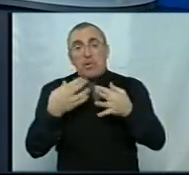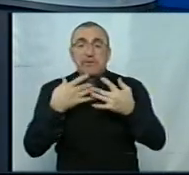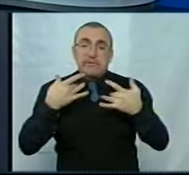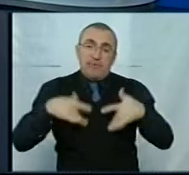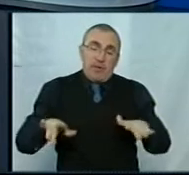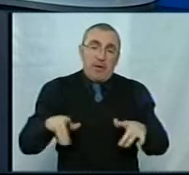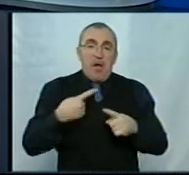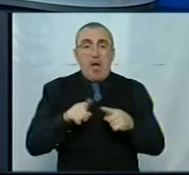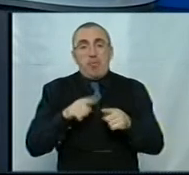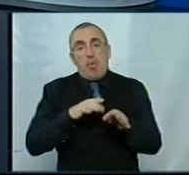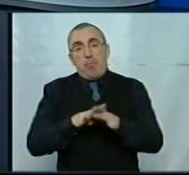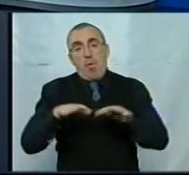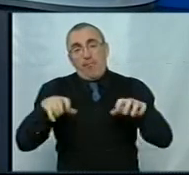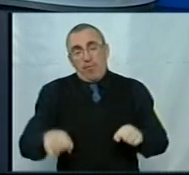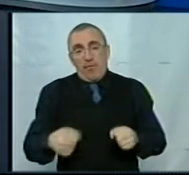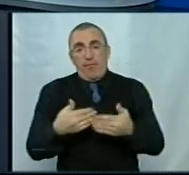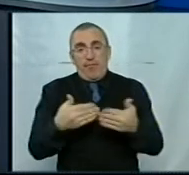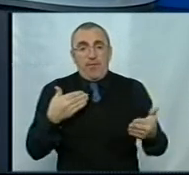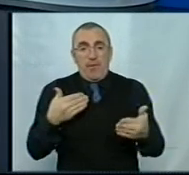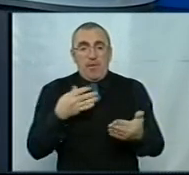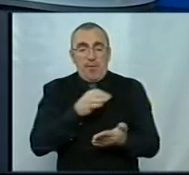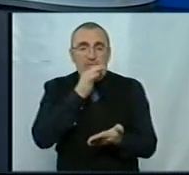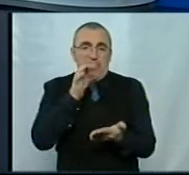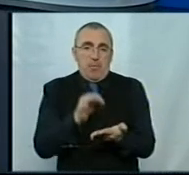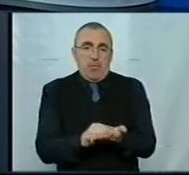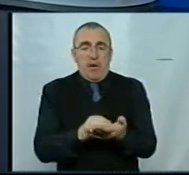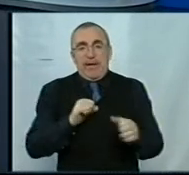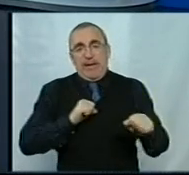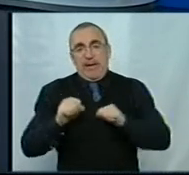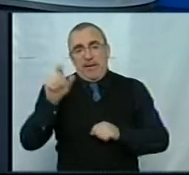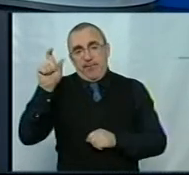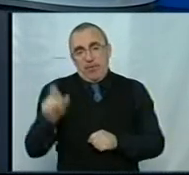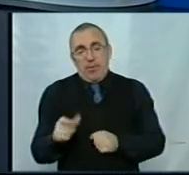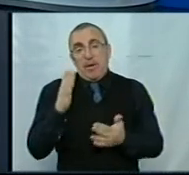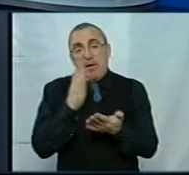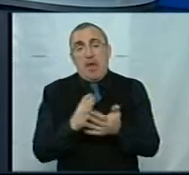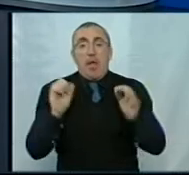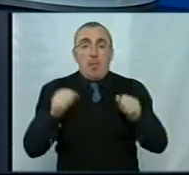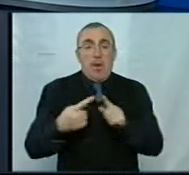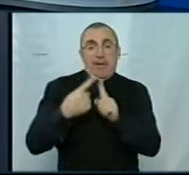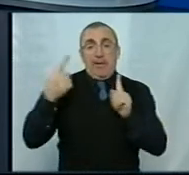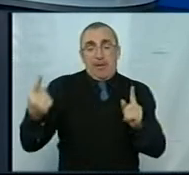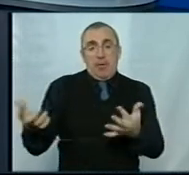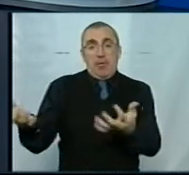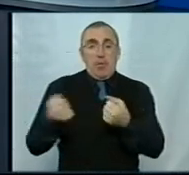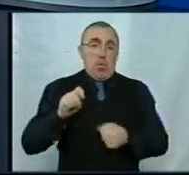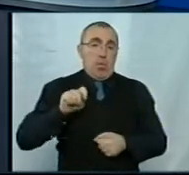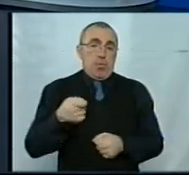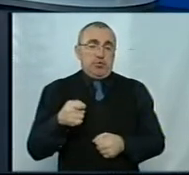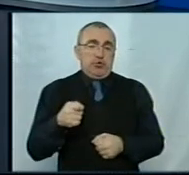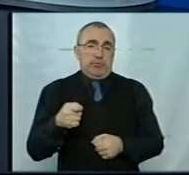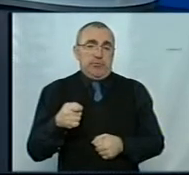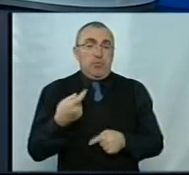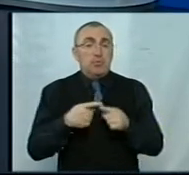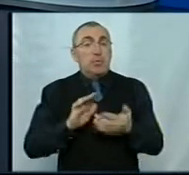або не наділений повноваженими від відповідного керівника. Тому тут є можливості дистанційного отримання навіть ключів. Просто